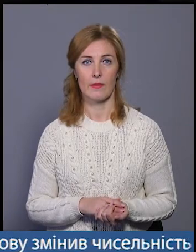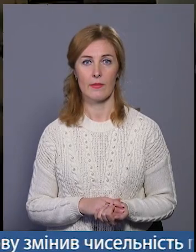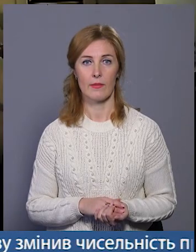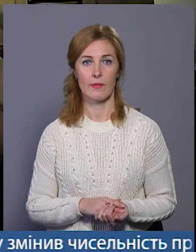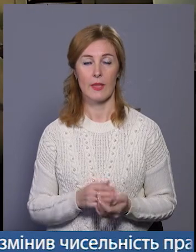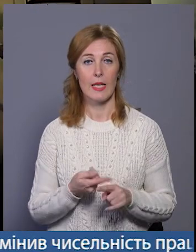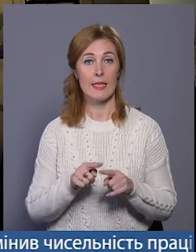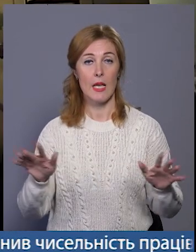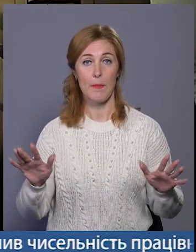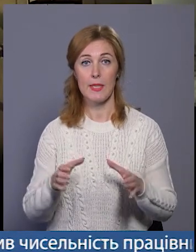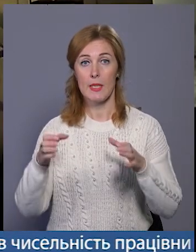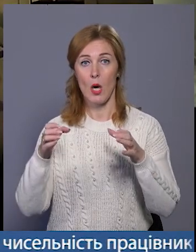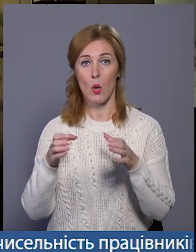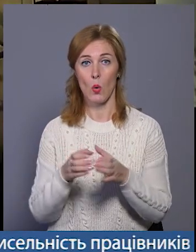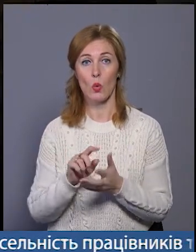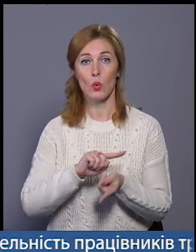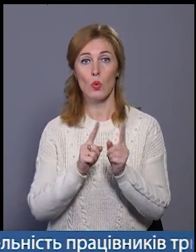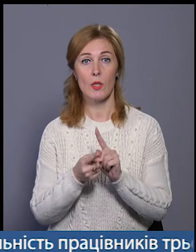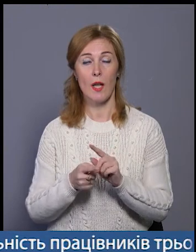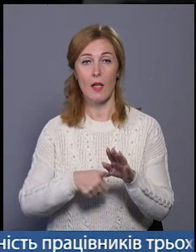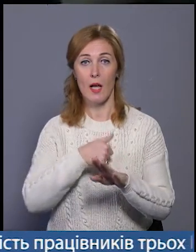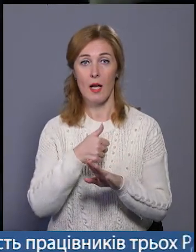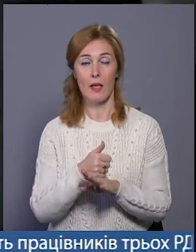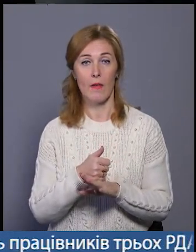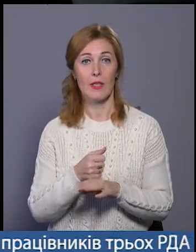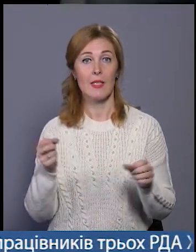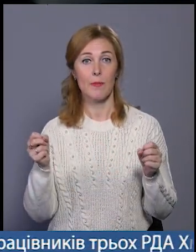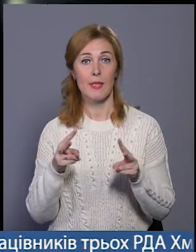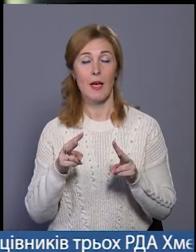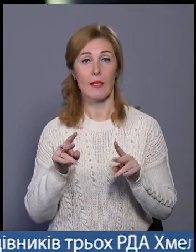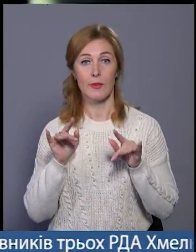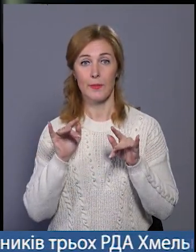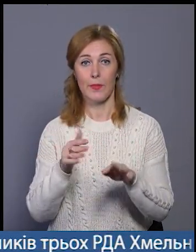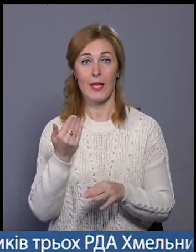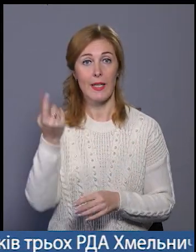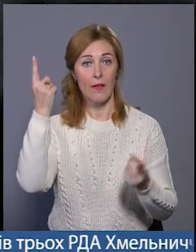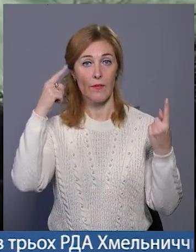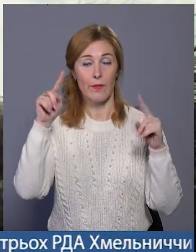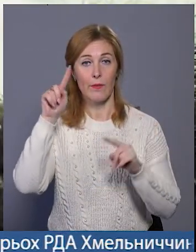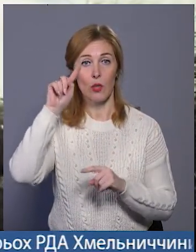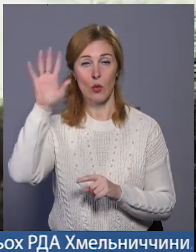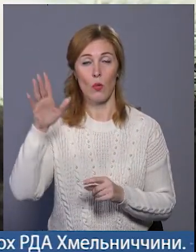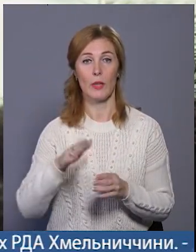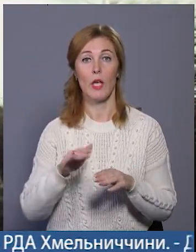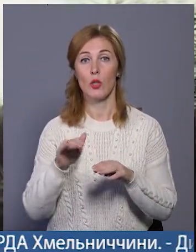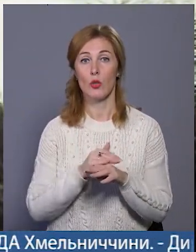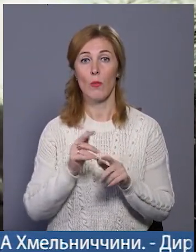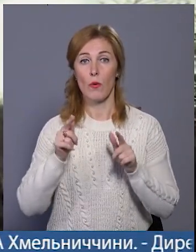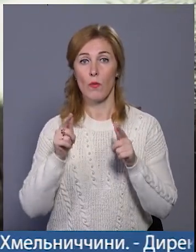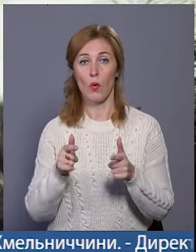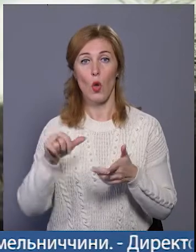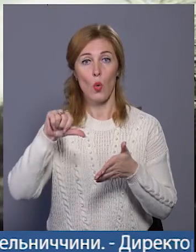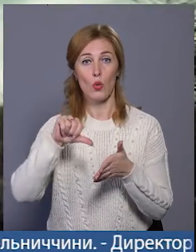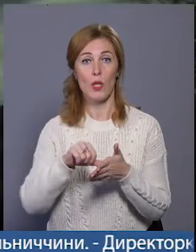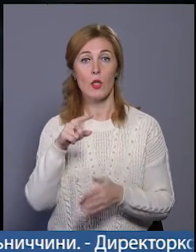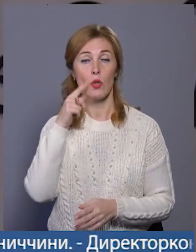Ця пісня гурту «Ріфмастер» стала гімном сил спеціальних операцій. Її автор – відомий музикант, поет, доброволець, учасник російсько